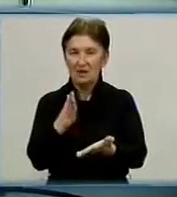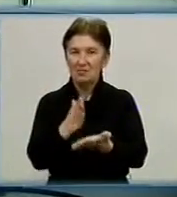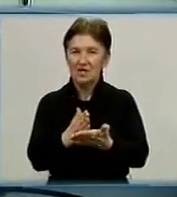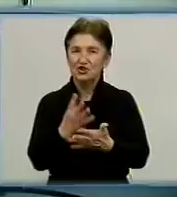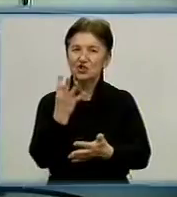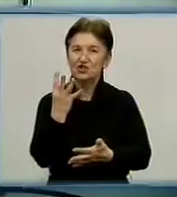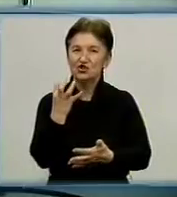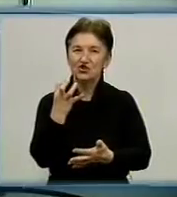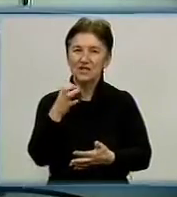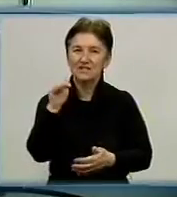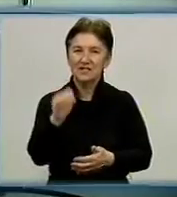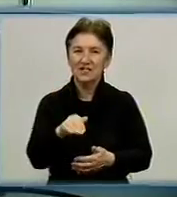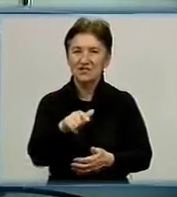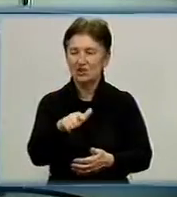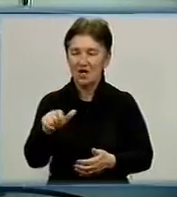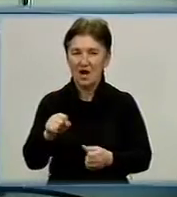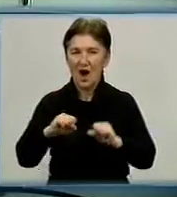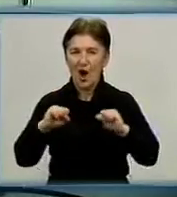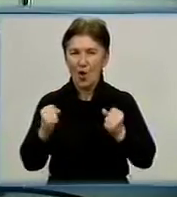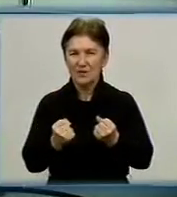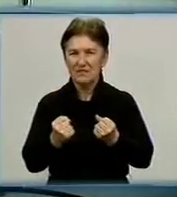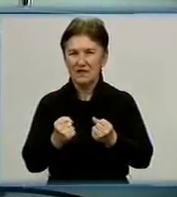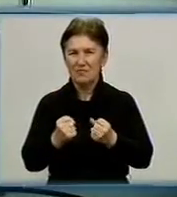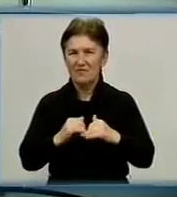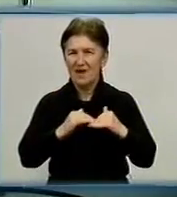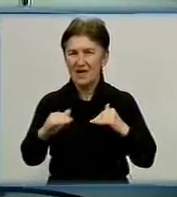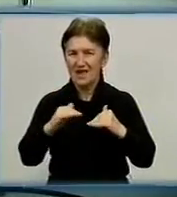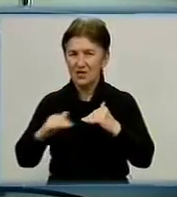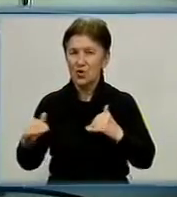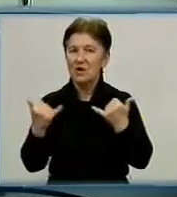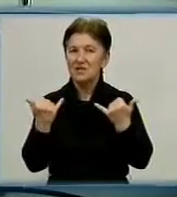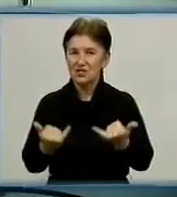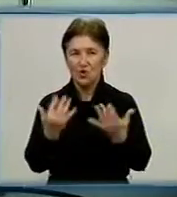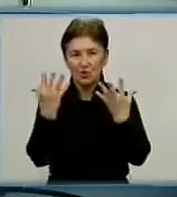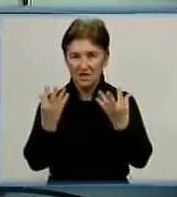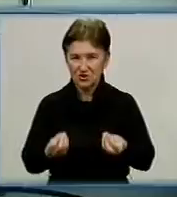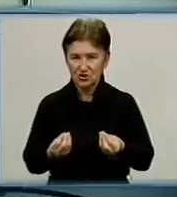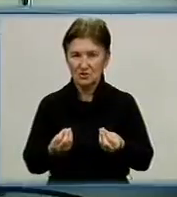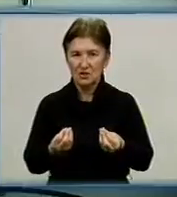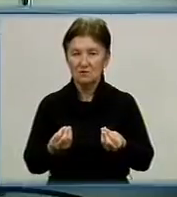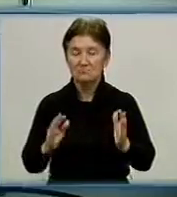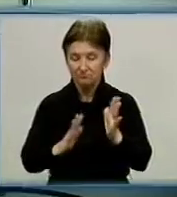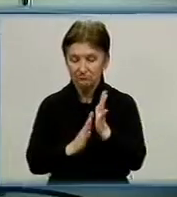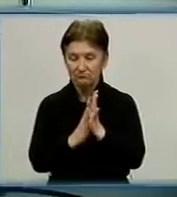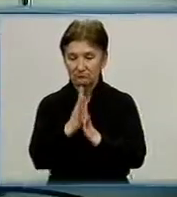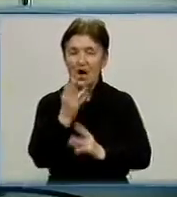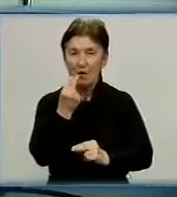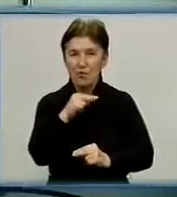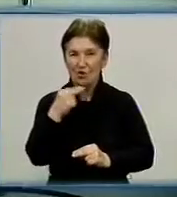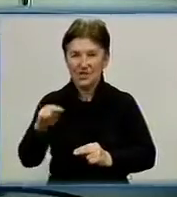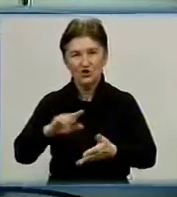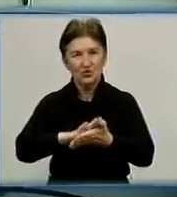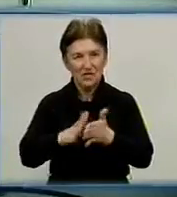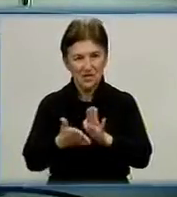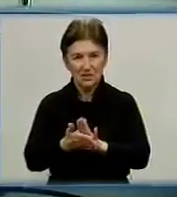400 тисяч гектар озимого клину на сьогоднішній день поправляється, покращується стан.